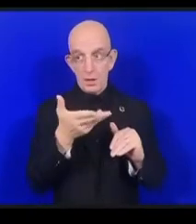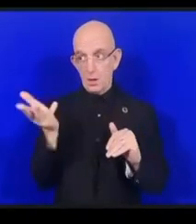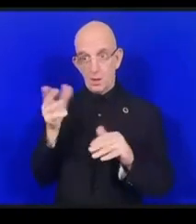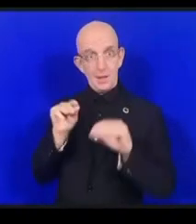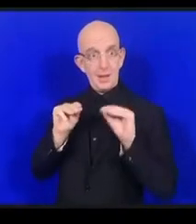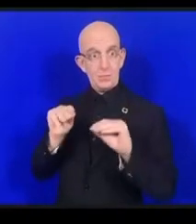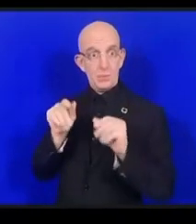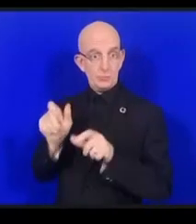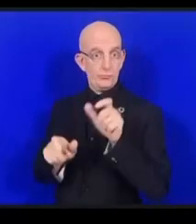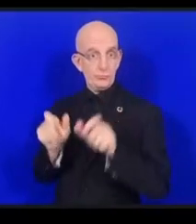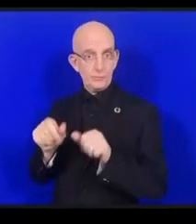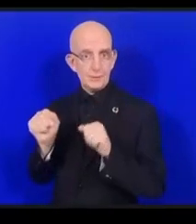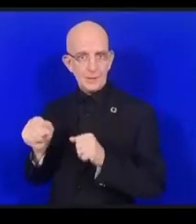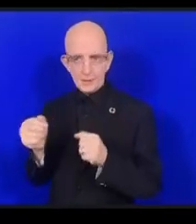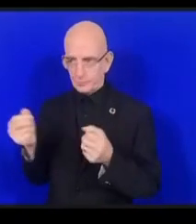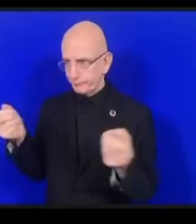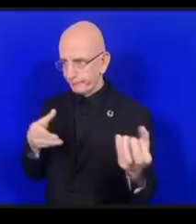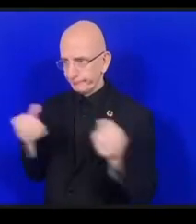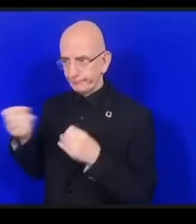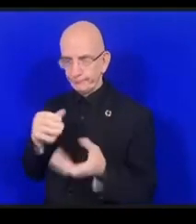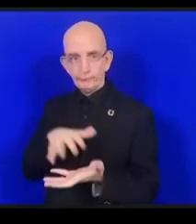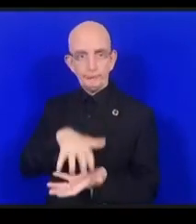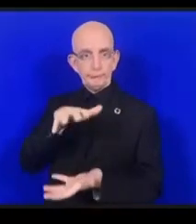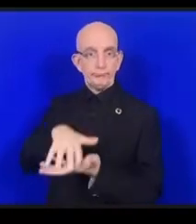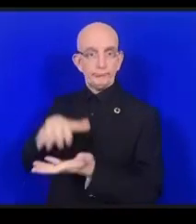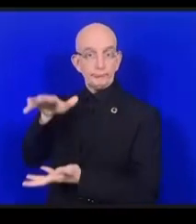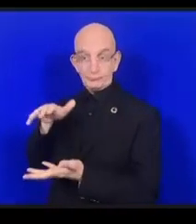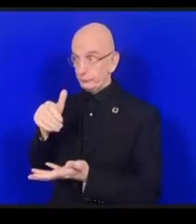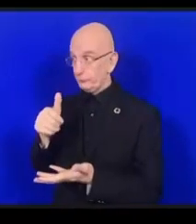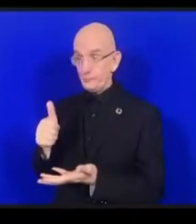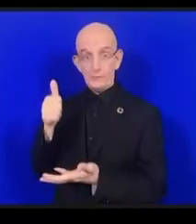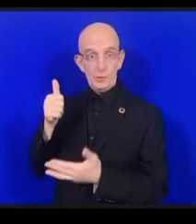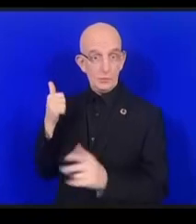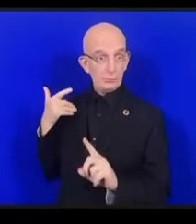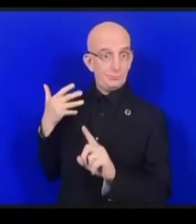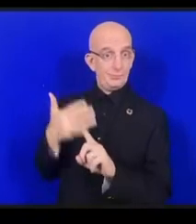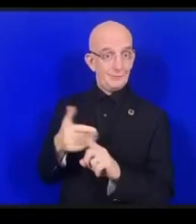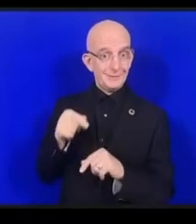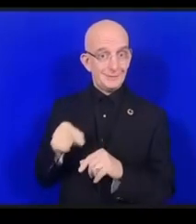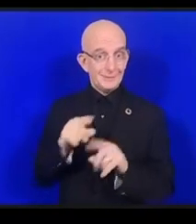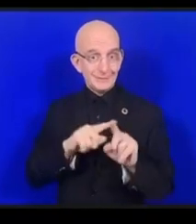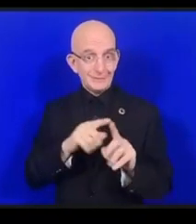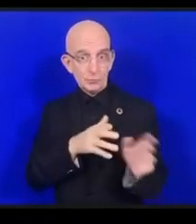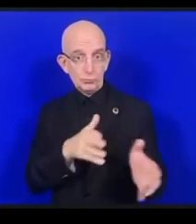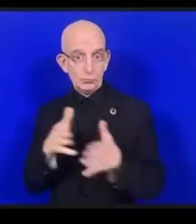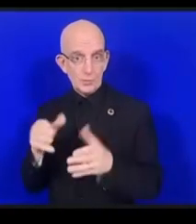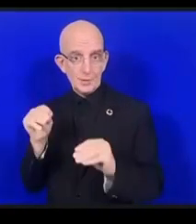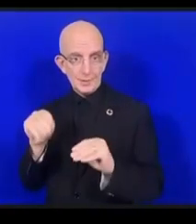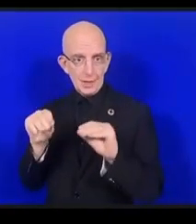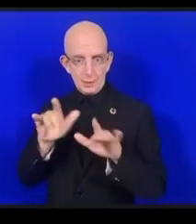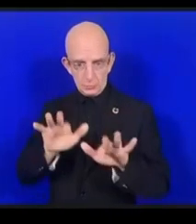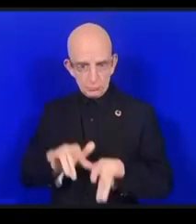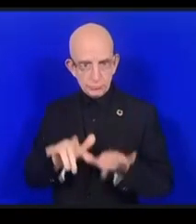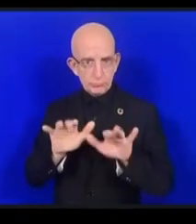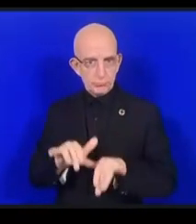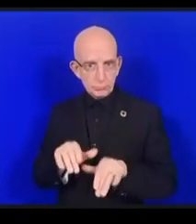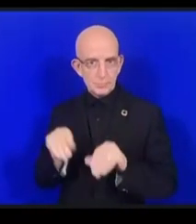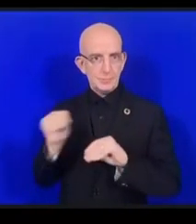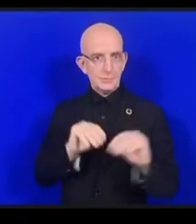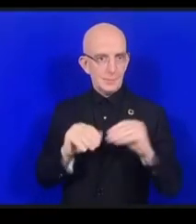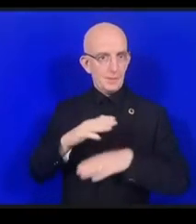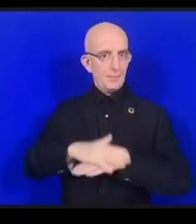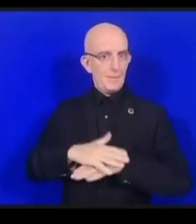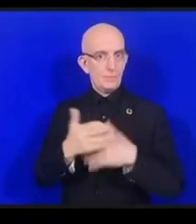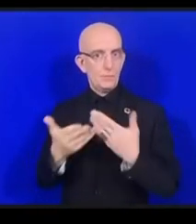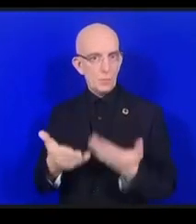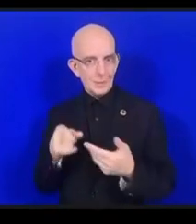niveaux de base par exemple on ne peut pas mettre de photos sans alt texte et bon ça va du